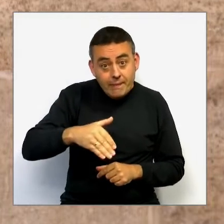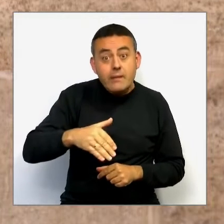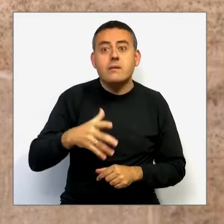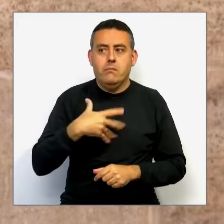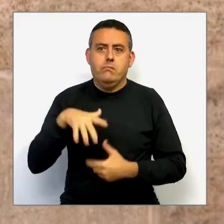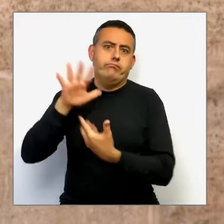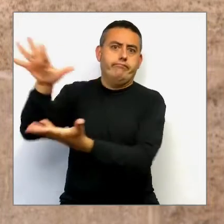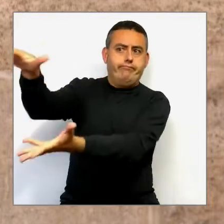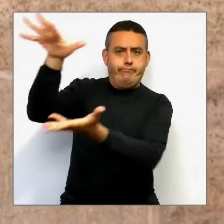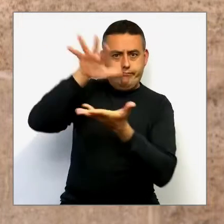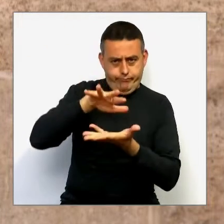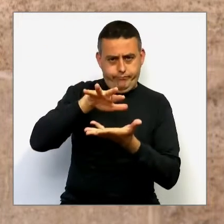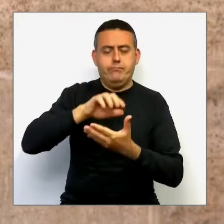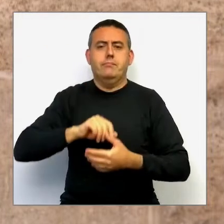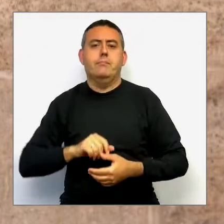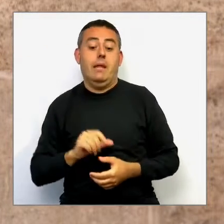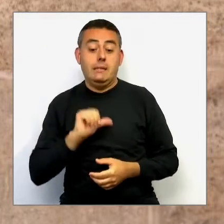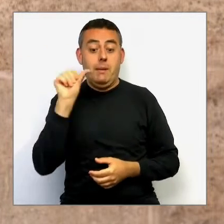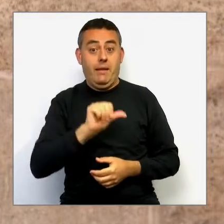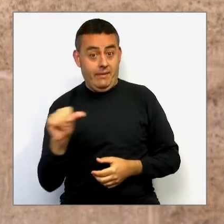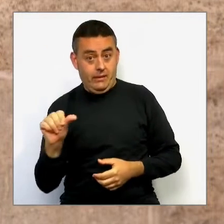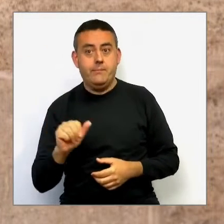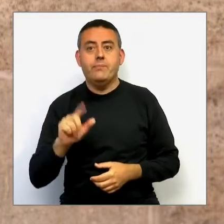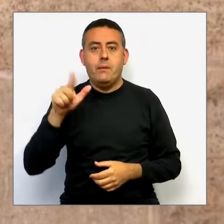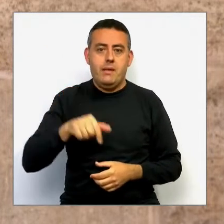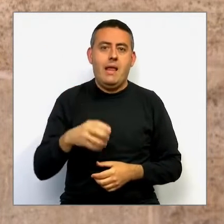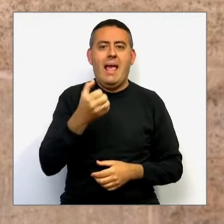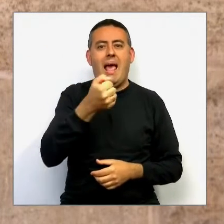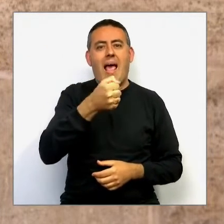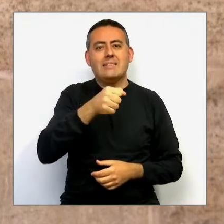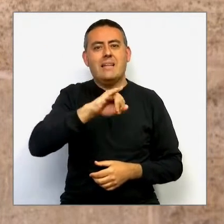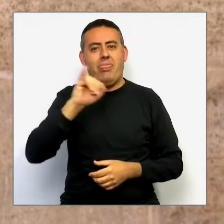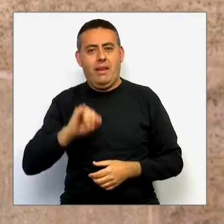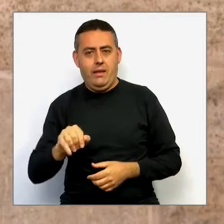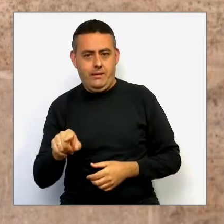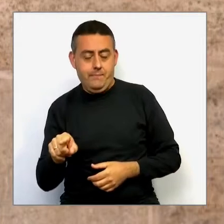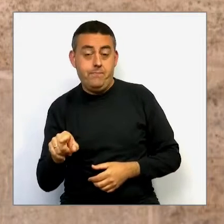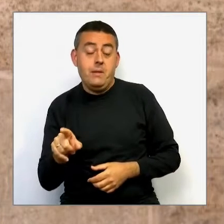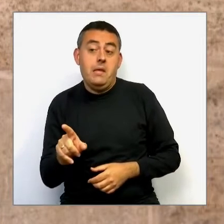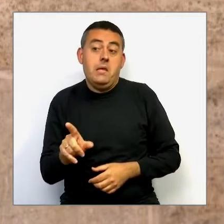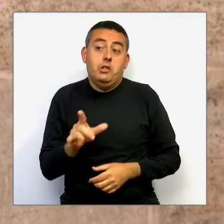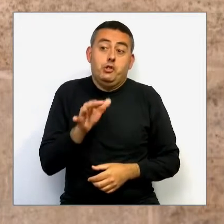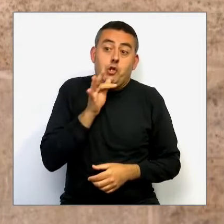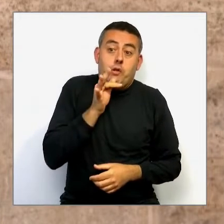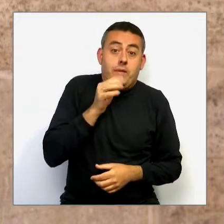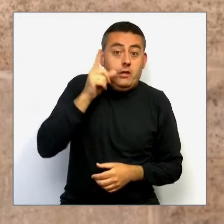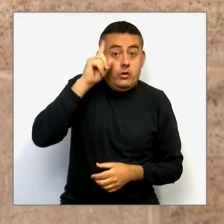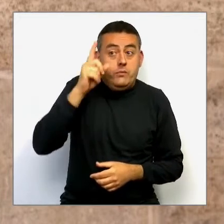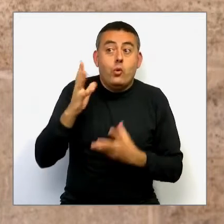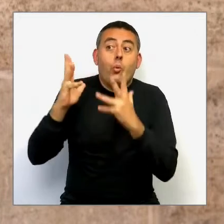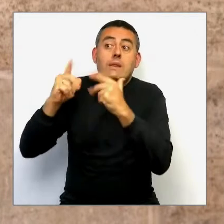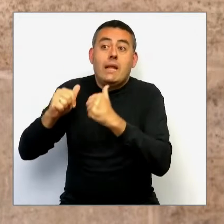estem pendents que també es concreta tot allò que està a Zeneca, que encara no sabem exactament quina serà la quantitat,